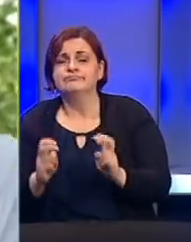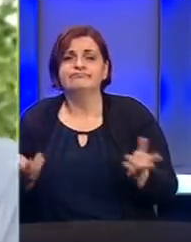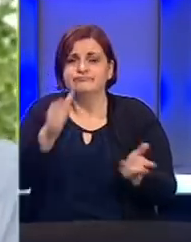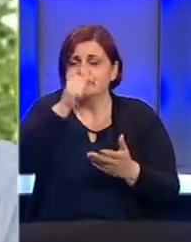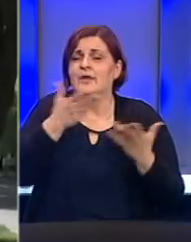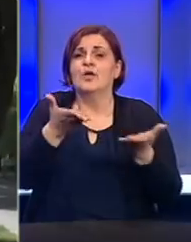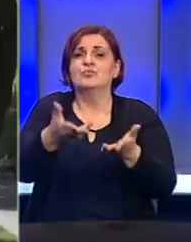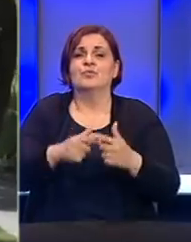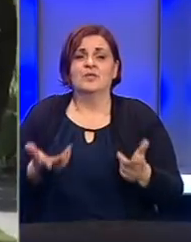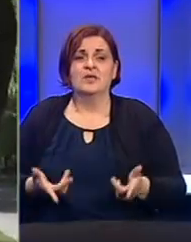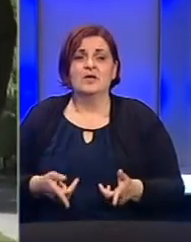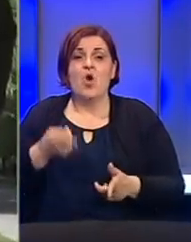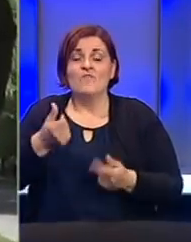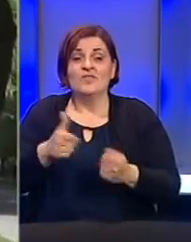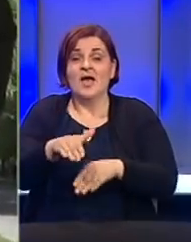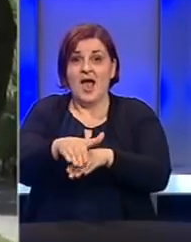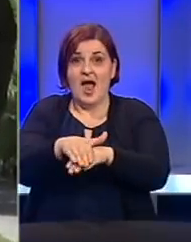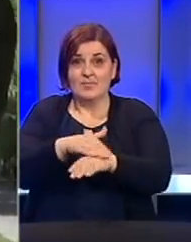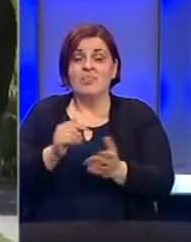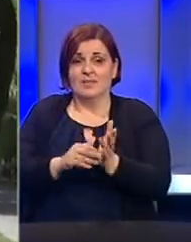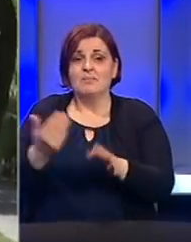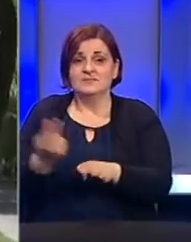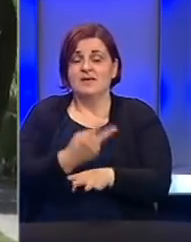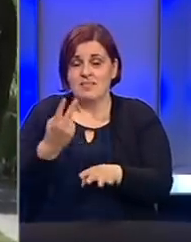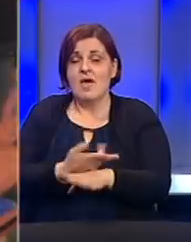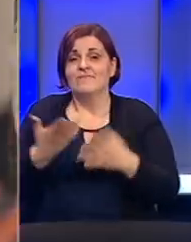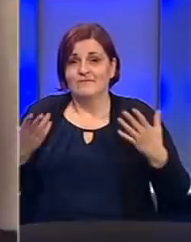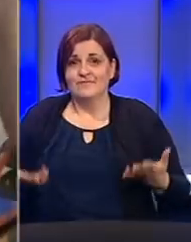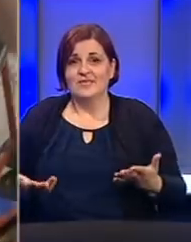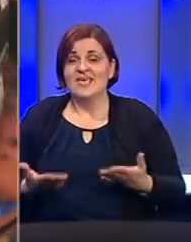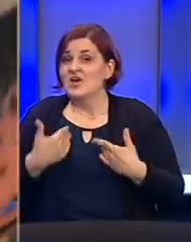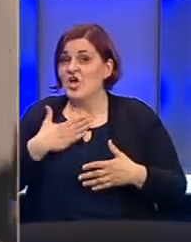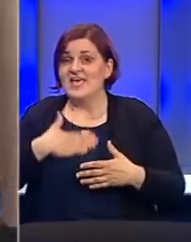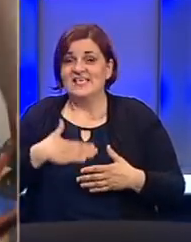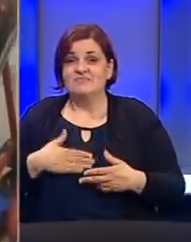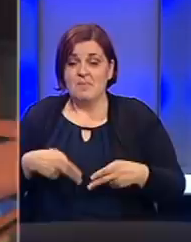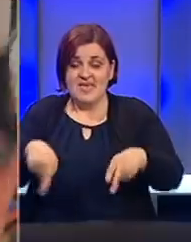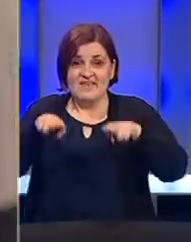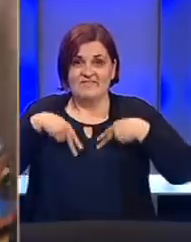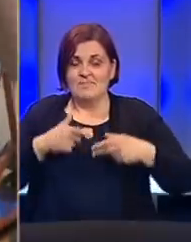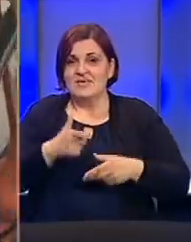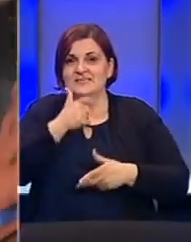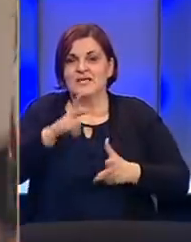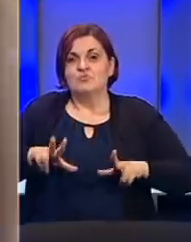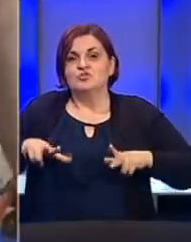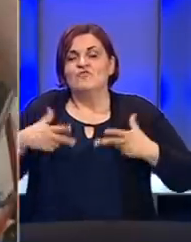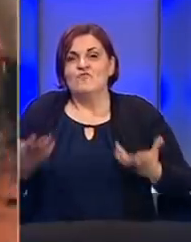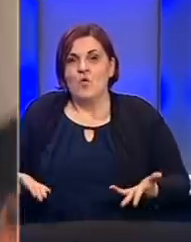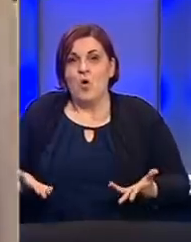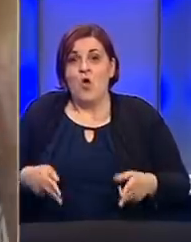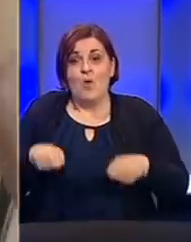što je tu. Ovo je tek početak, treba se navići. Iako svi želimo da se vratimo starom načinu života,